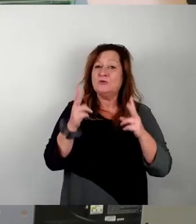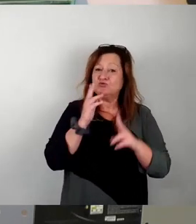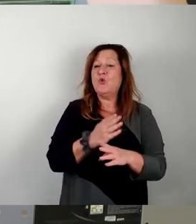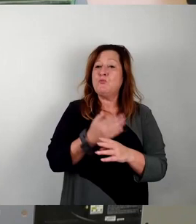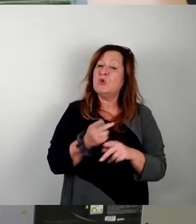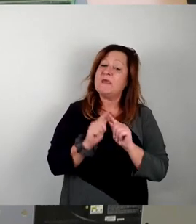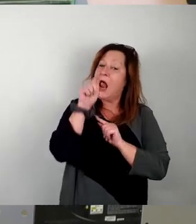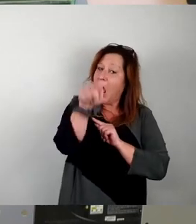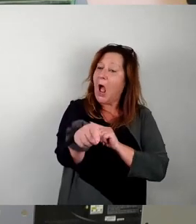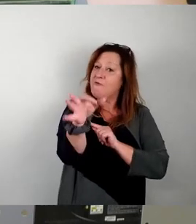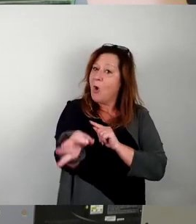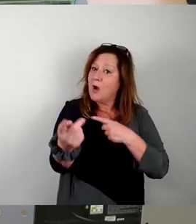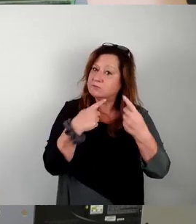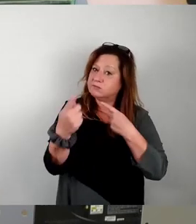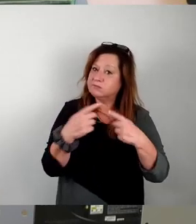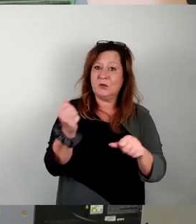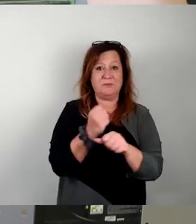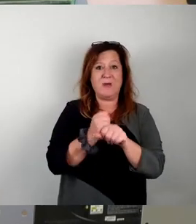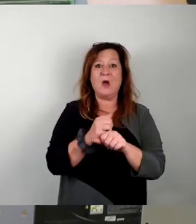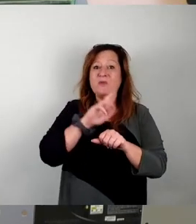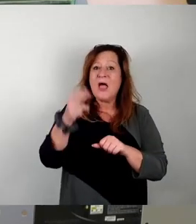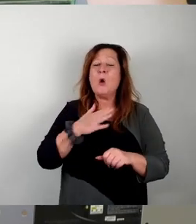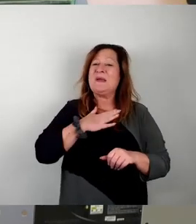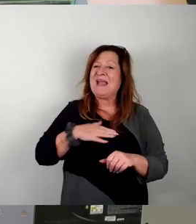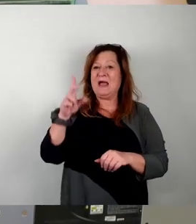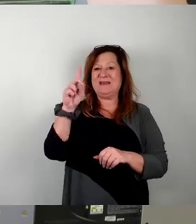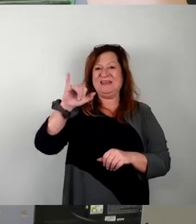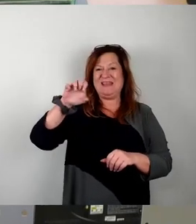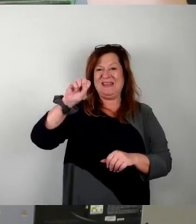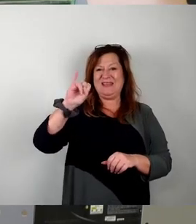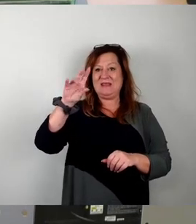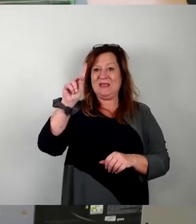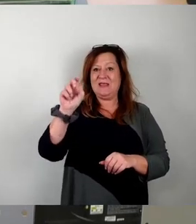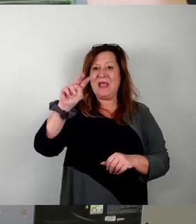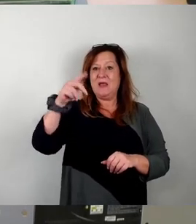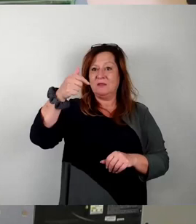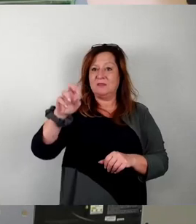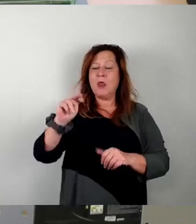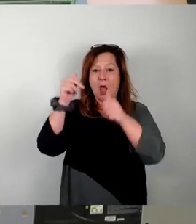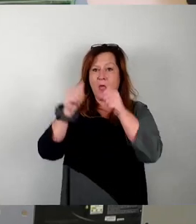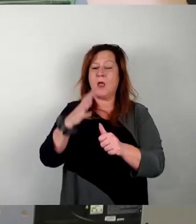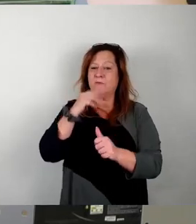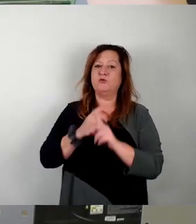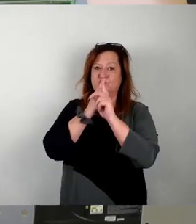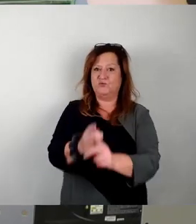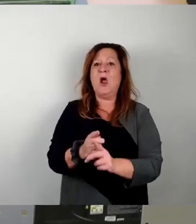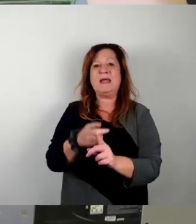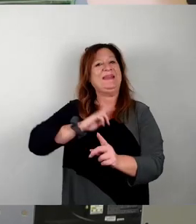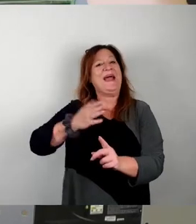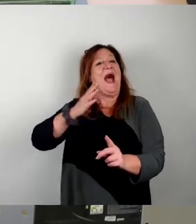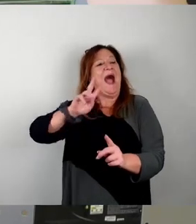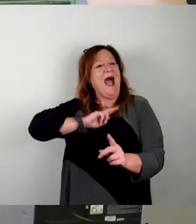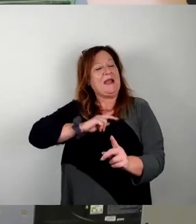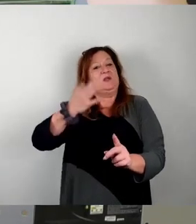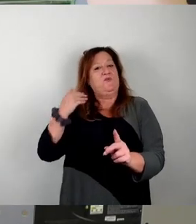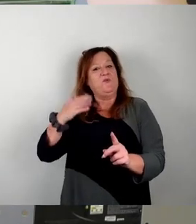Insofern würden wir dem Dissidentenantrag dann auch folgen und stellen aber auch den Antrag, die Ursprungsvorlage zu behandeln.